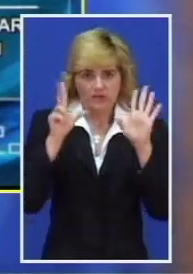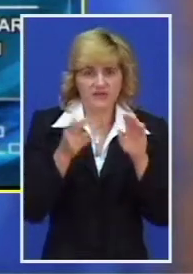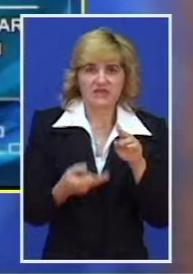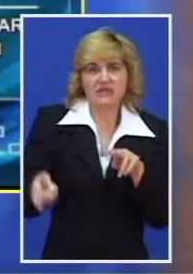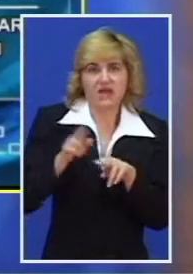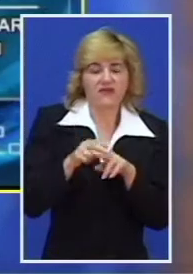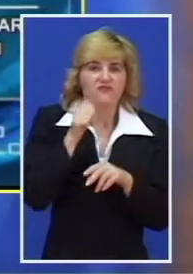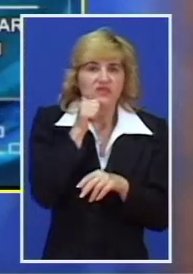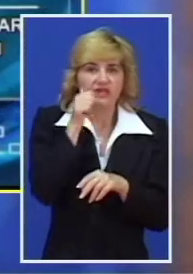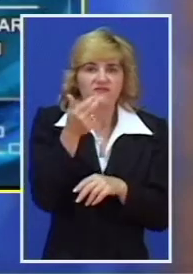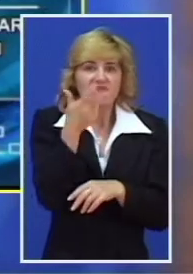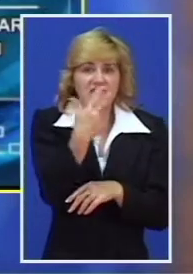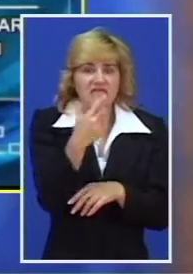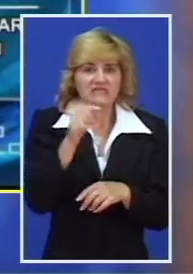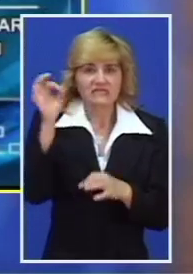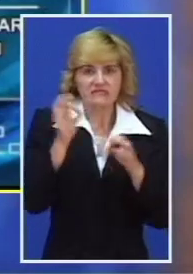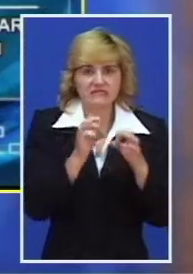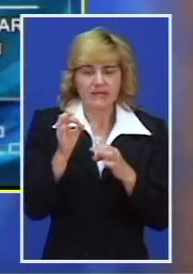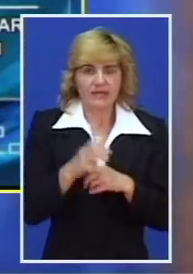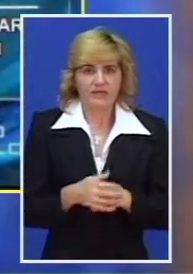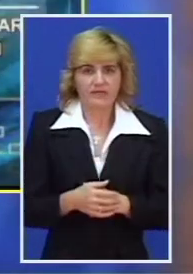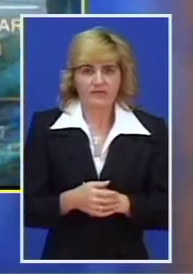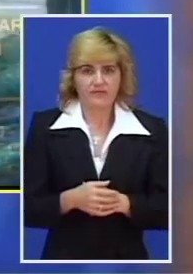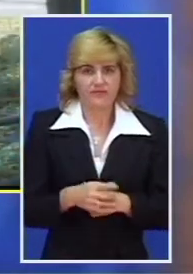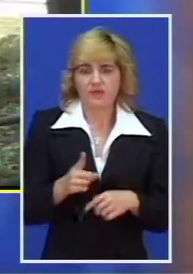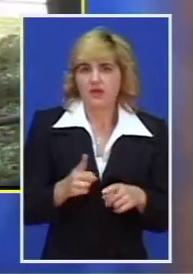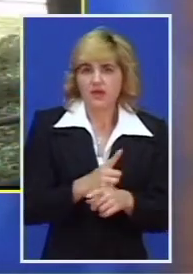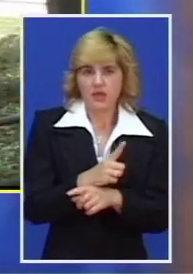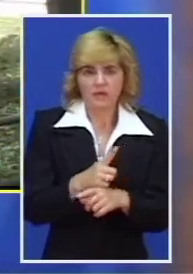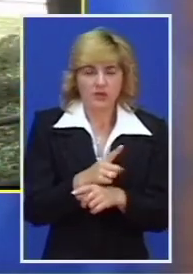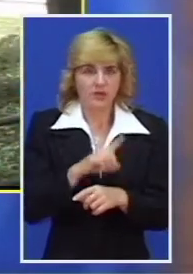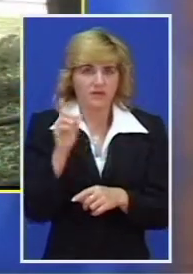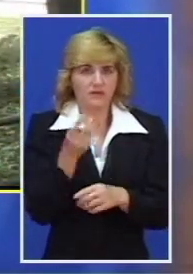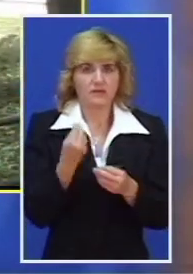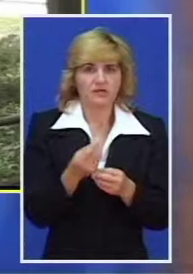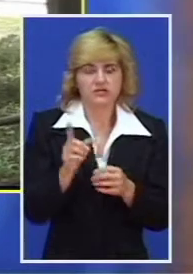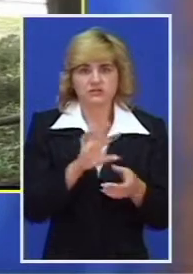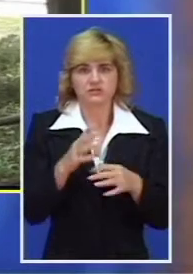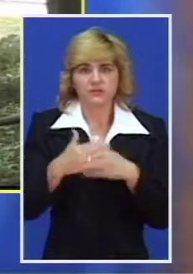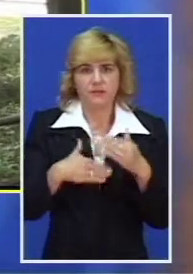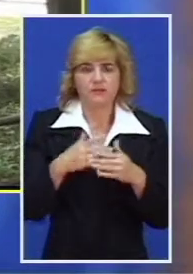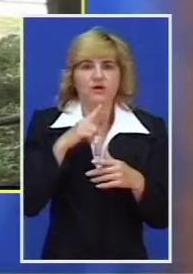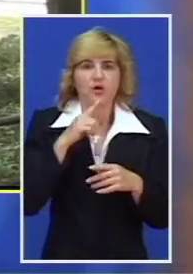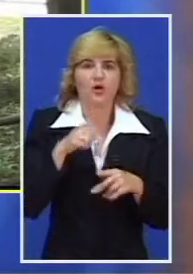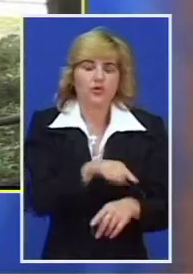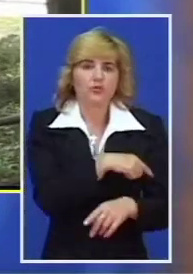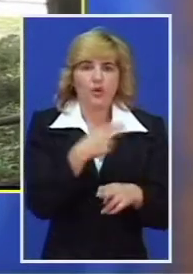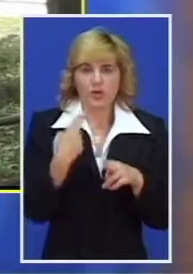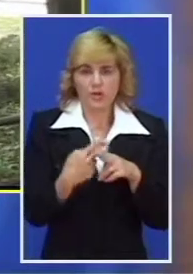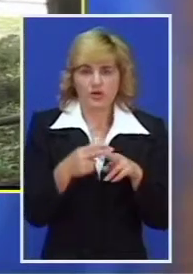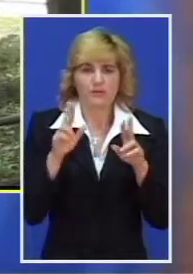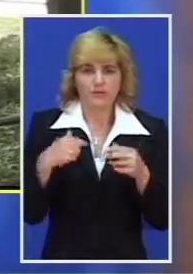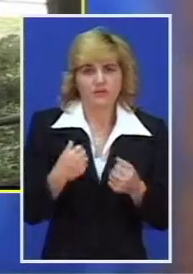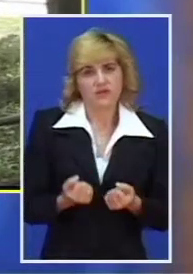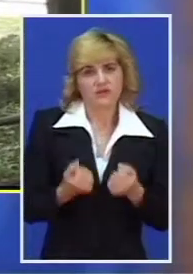će maksimalna dnevna biti oko 30 stepeni po Celsijusu. Biometeorološke prilike bit će nepovoljne. Kod hroničnih bolestnika mogu se